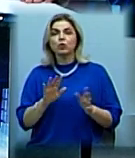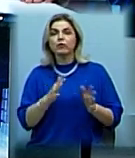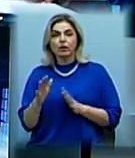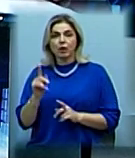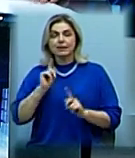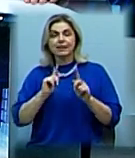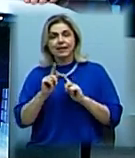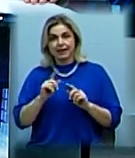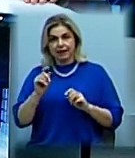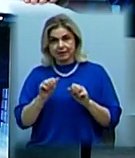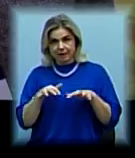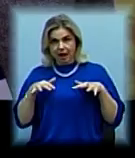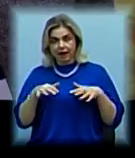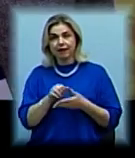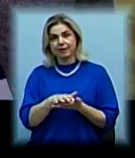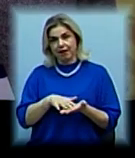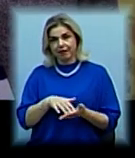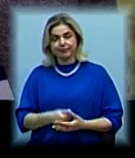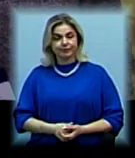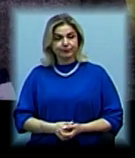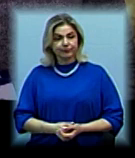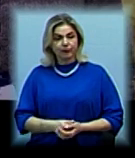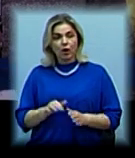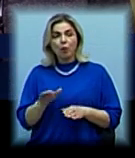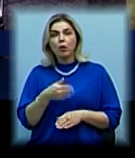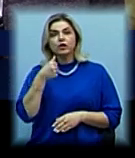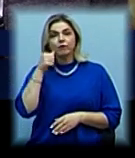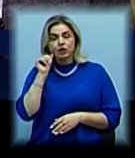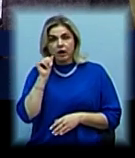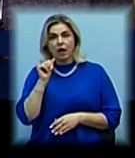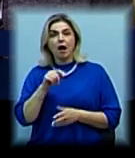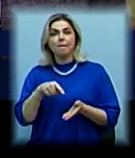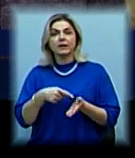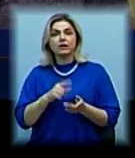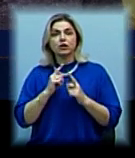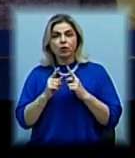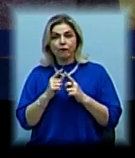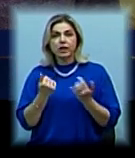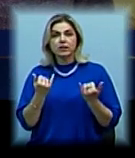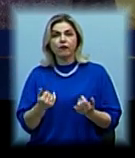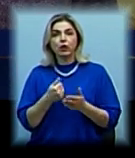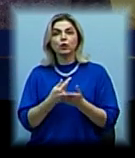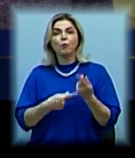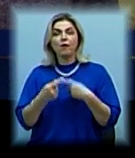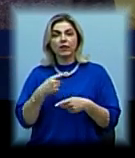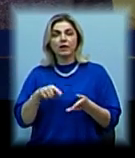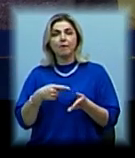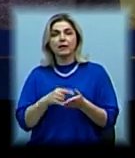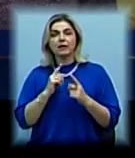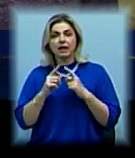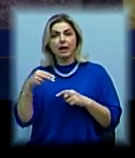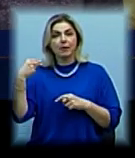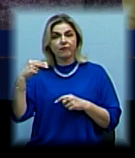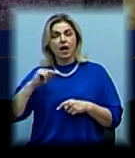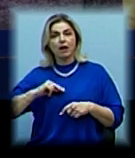сесійній залі – далі. Після вчорашніх подій у міській раді, сьогодні до оповернення сесії міської ради з перерви,